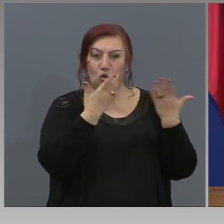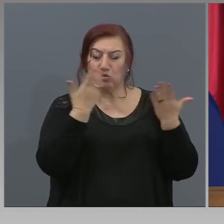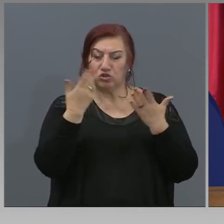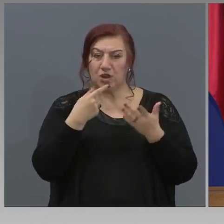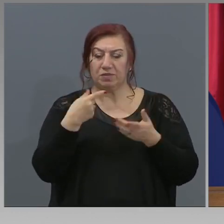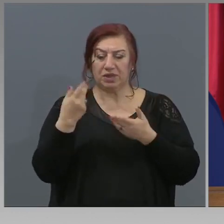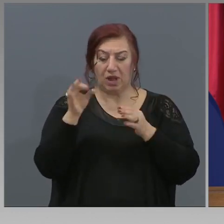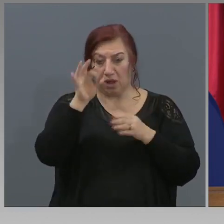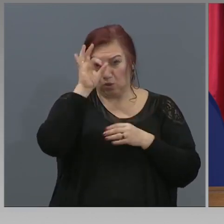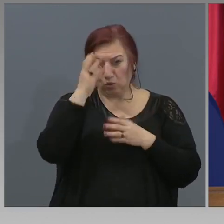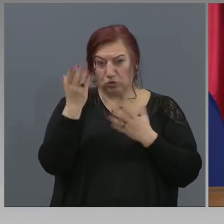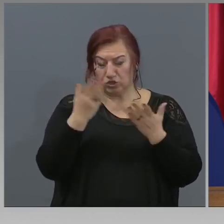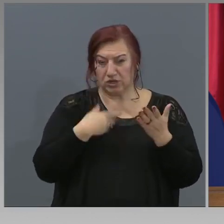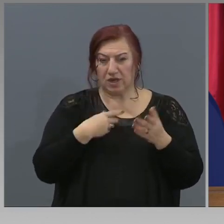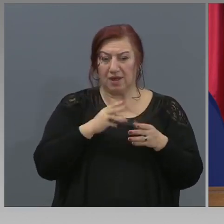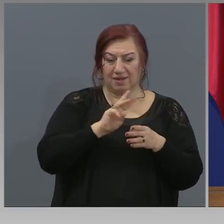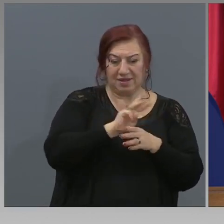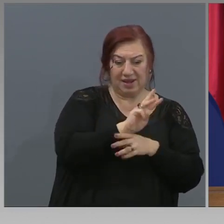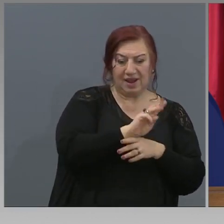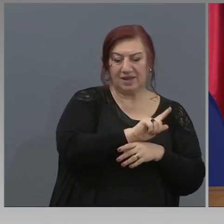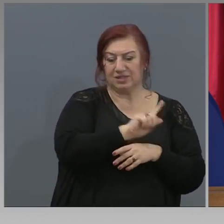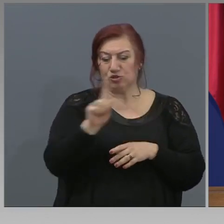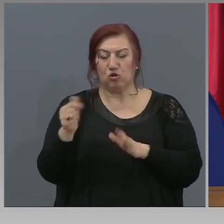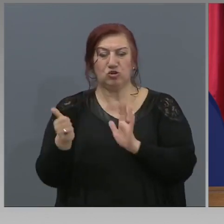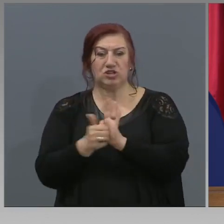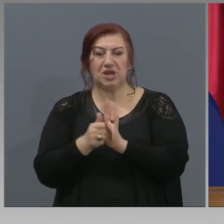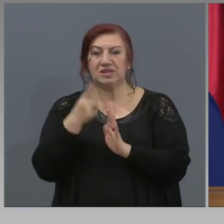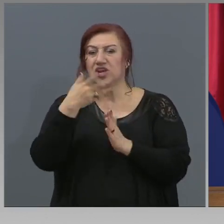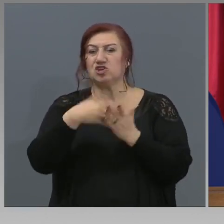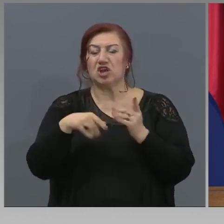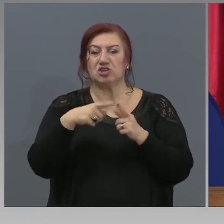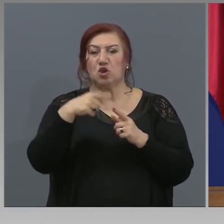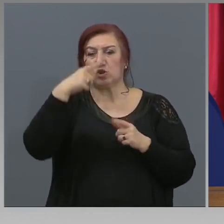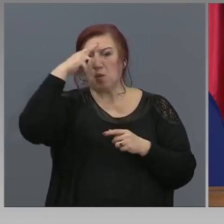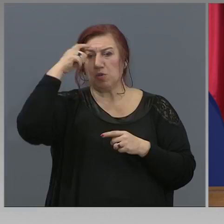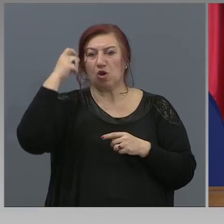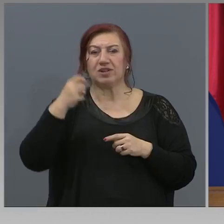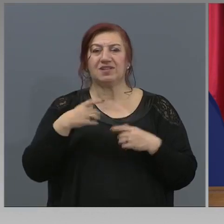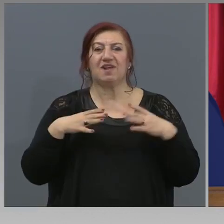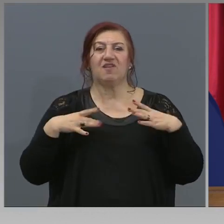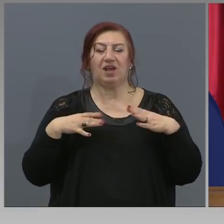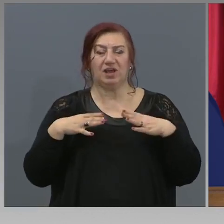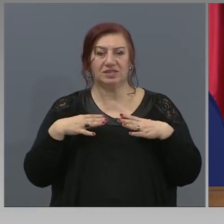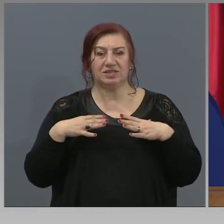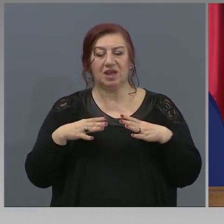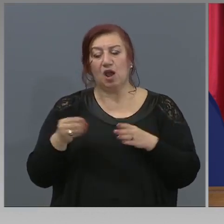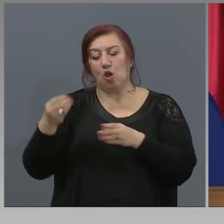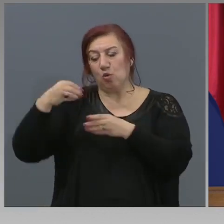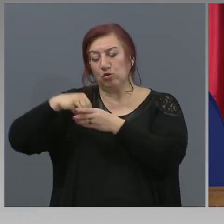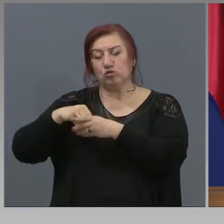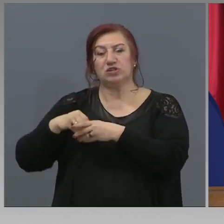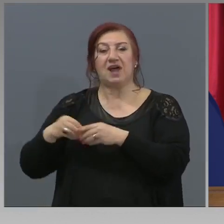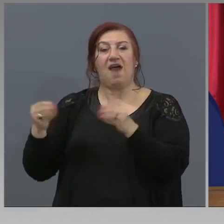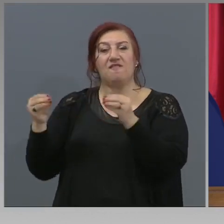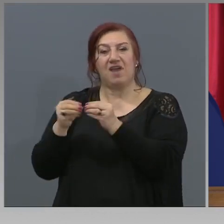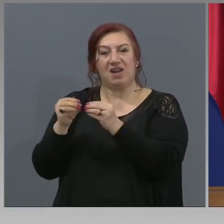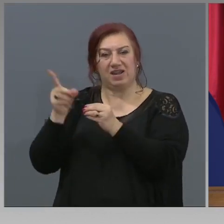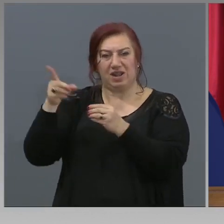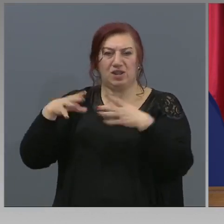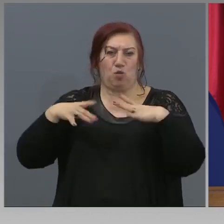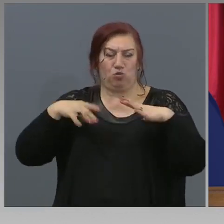Дните 13-16 са част от пролетната вакансия. Заянно с Великденските почебни дни.